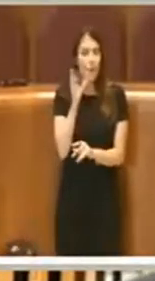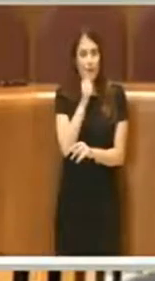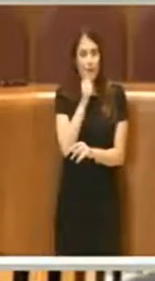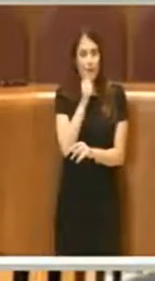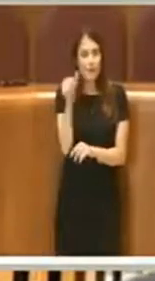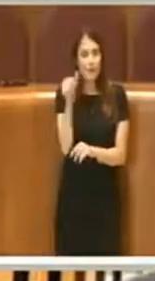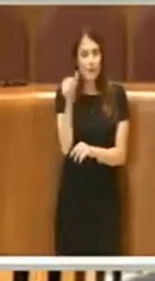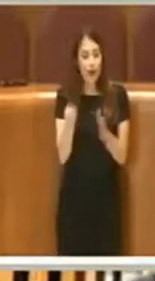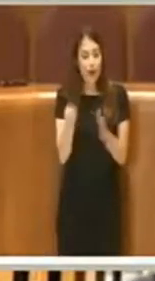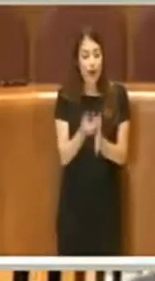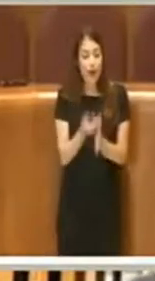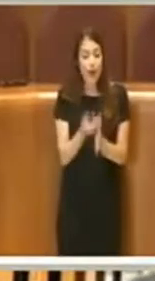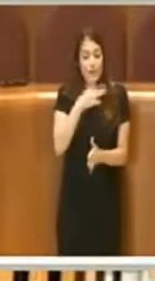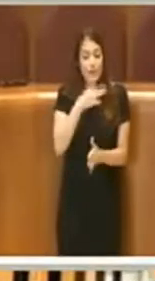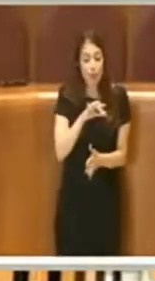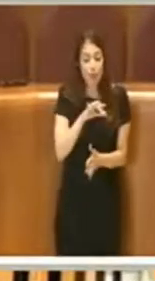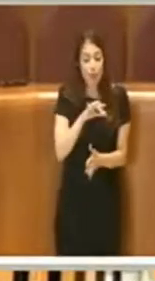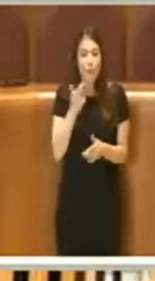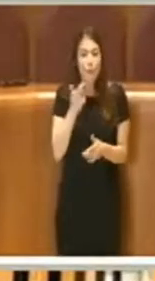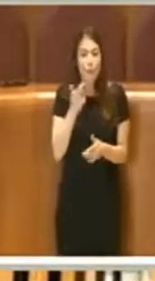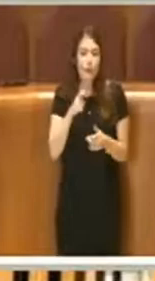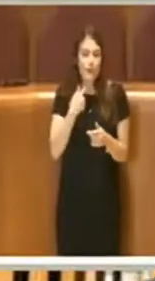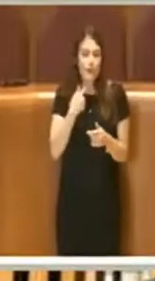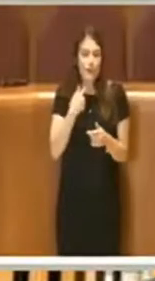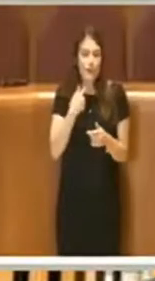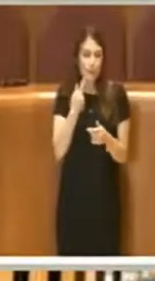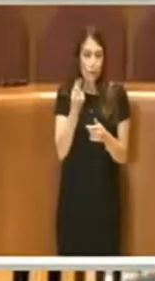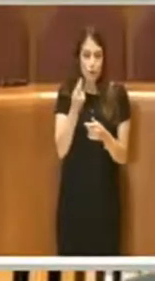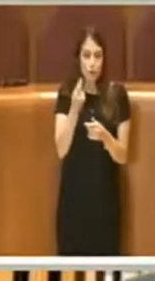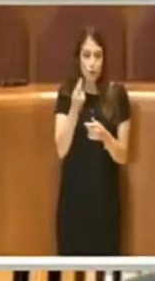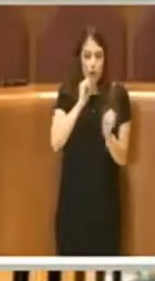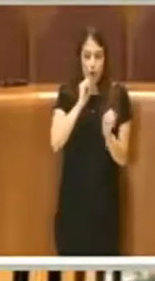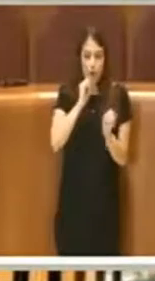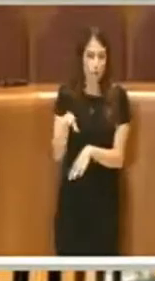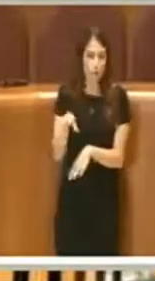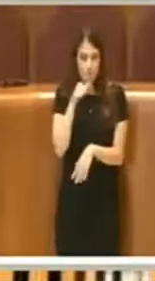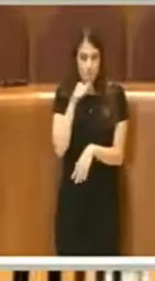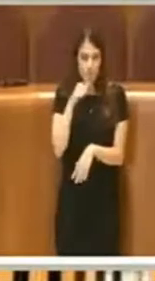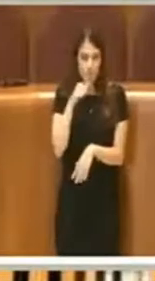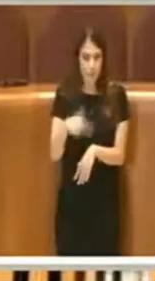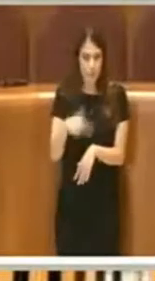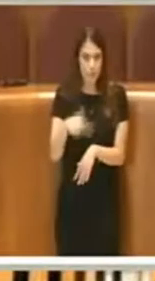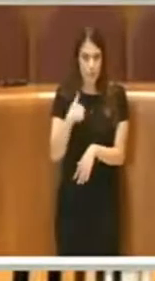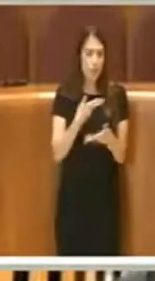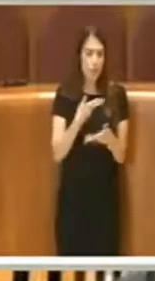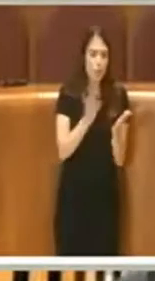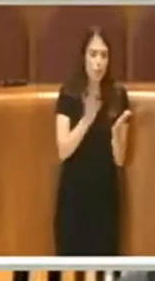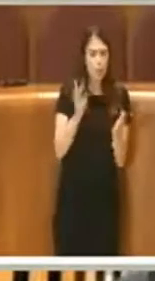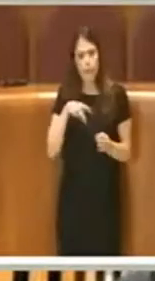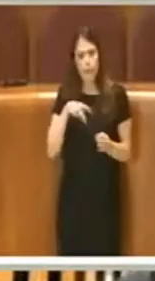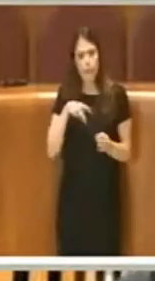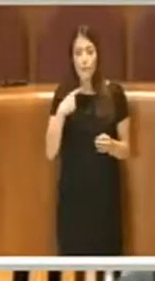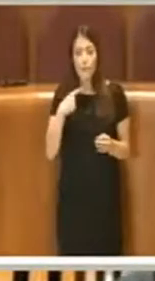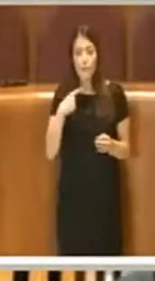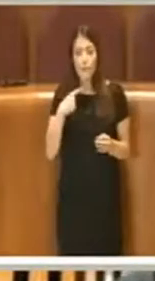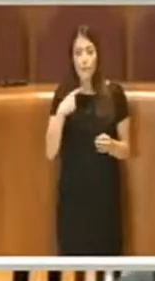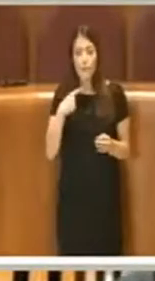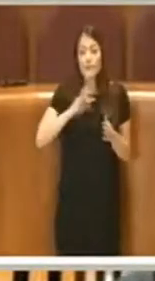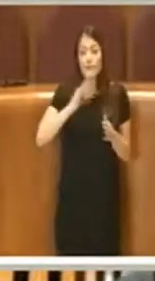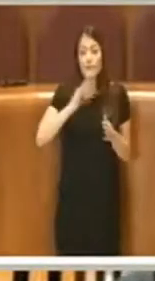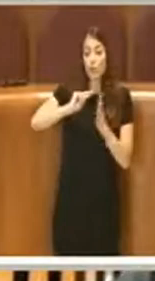prima di buttare soldi pubblici o privati che siano. Ed è questo il senso della mozione che, ripeto,